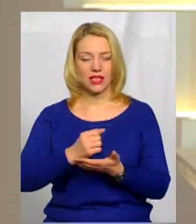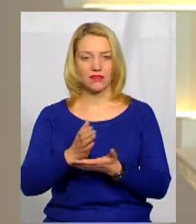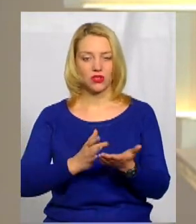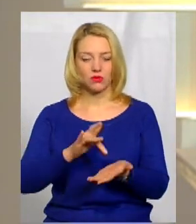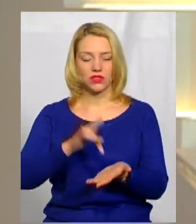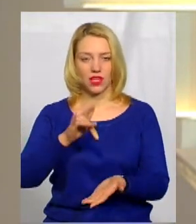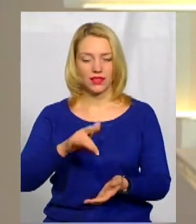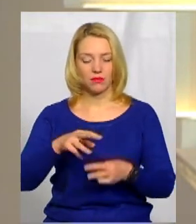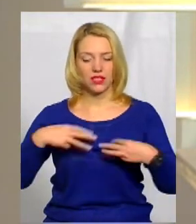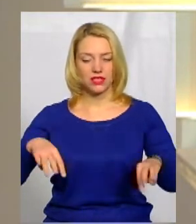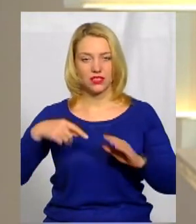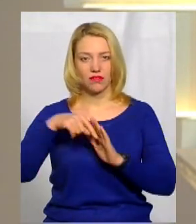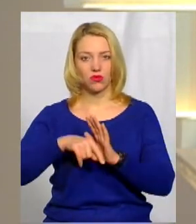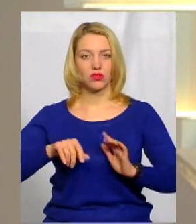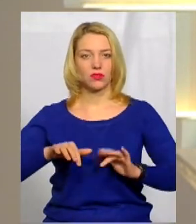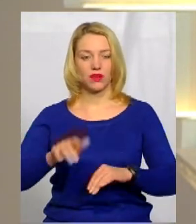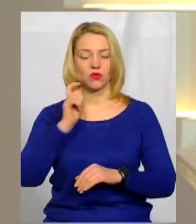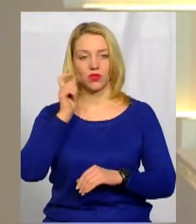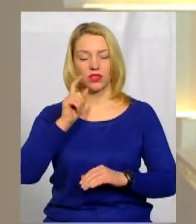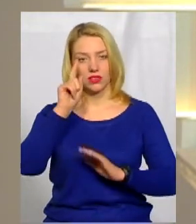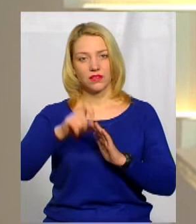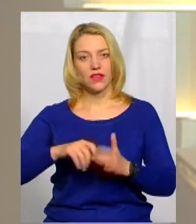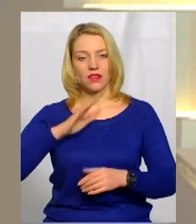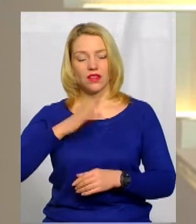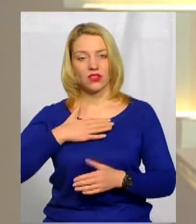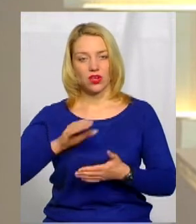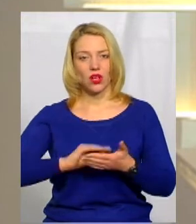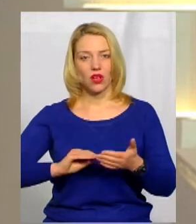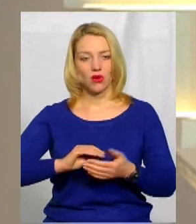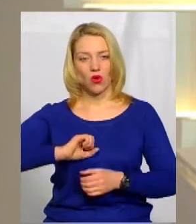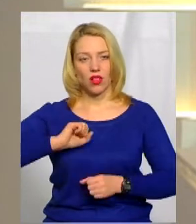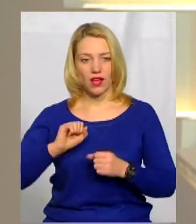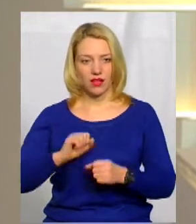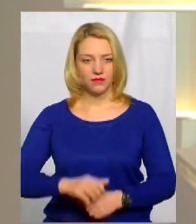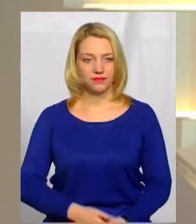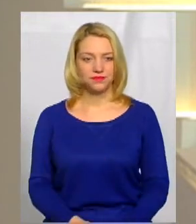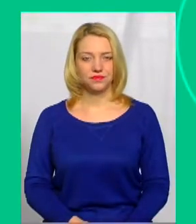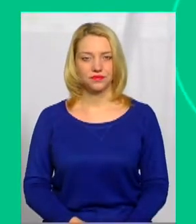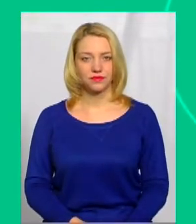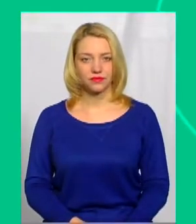центрі Міністерства внутрішніх справ України, дізнавалася наша колега Катерина Шевчук.